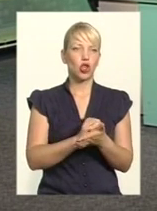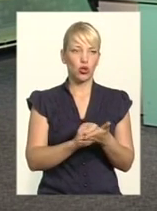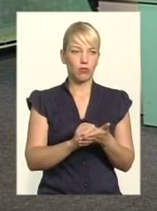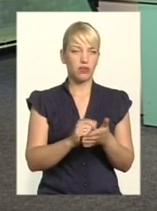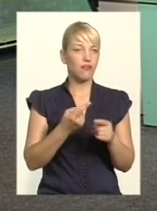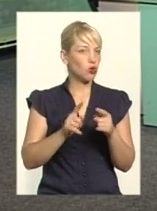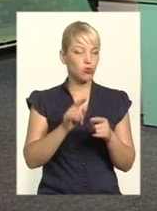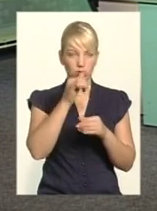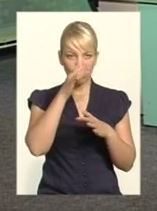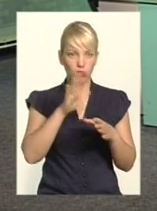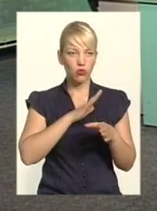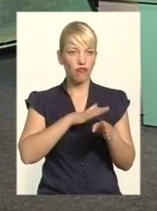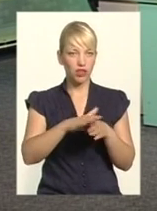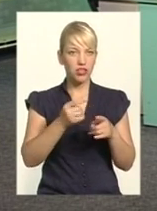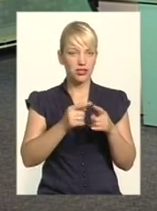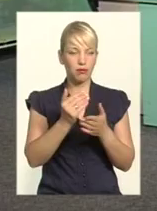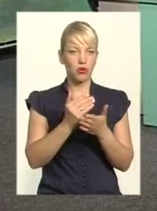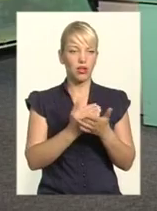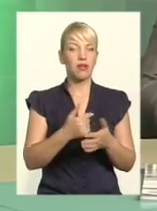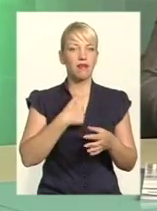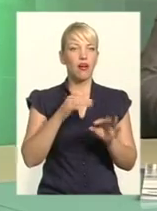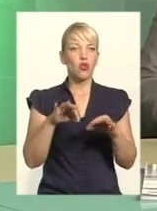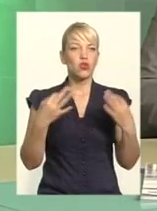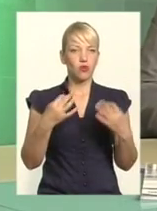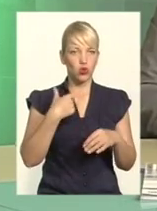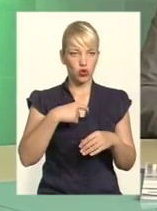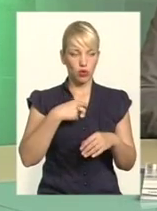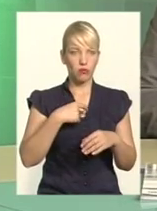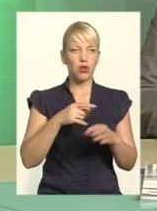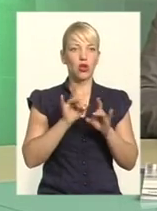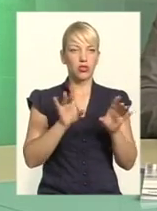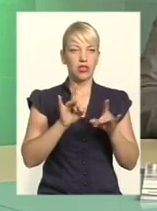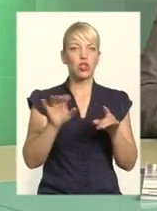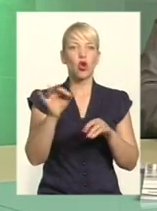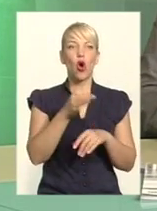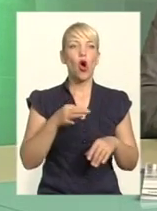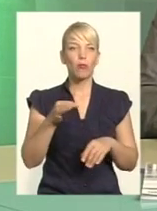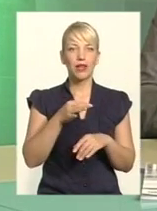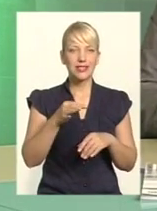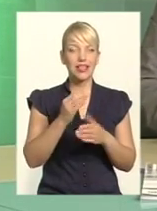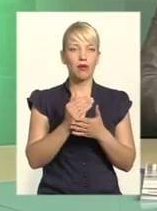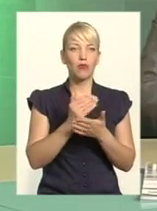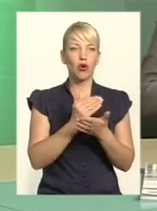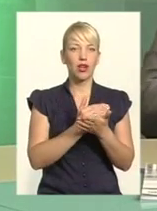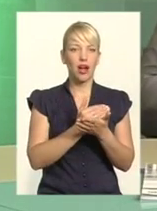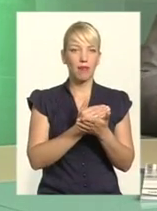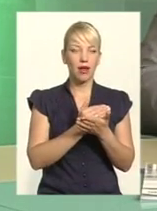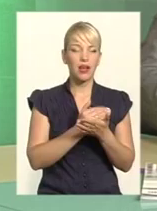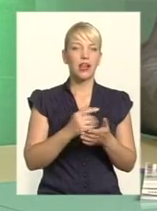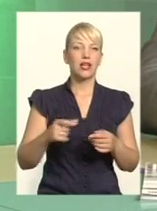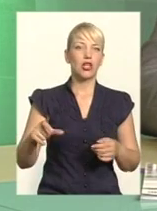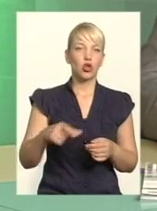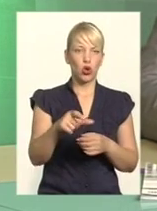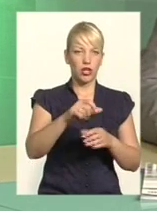виконані? Я дозволю собі сказати, що обласна програма розвитку доріг – це абсурд. Хто пише програми?